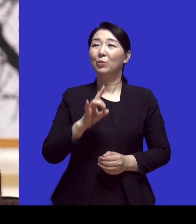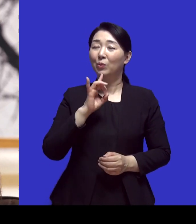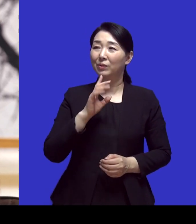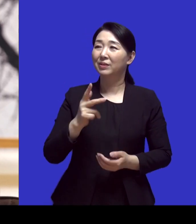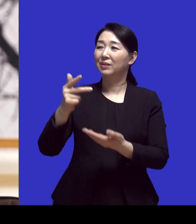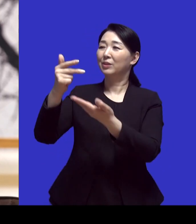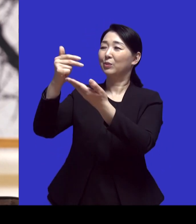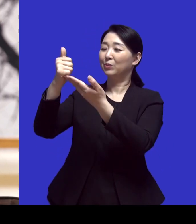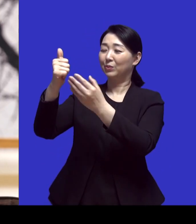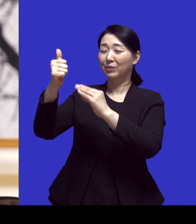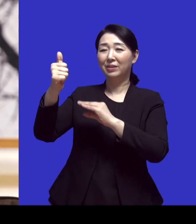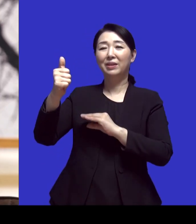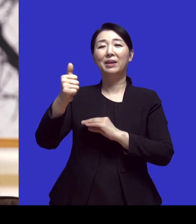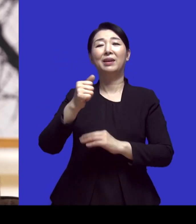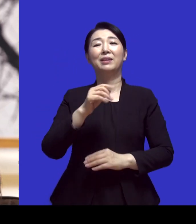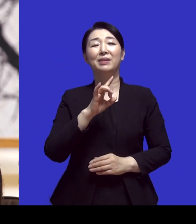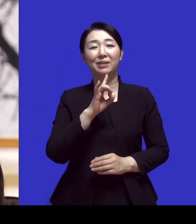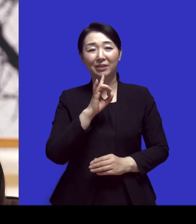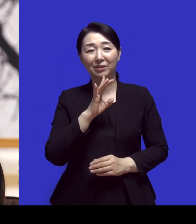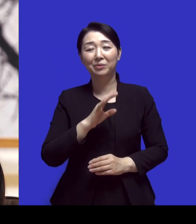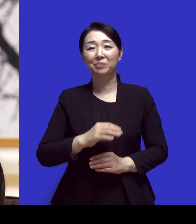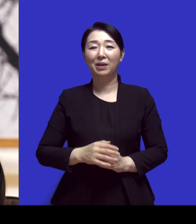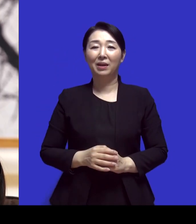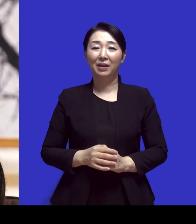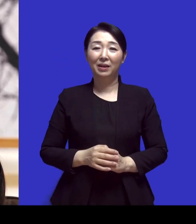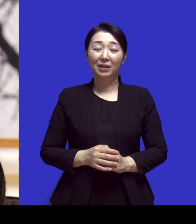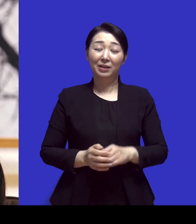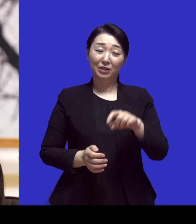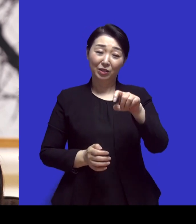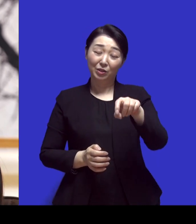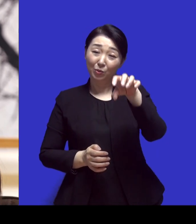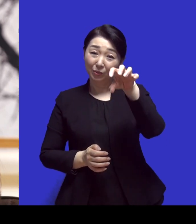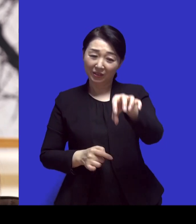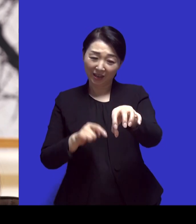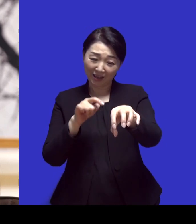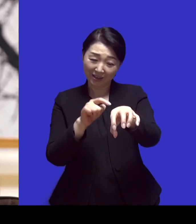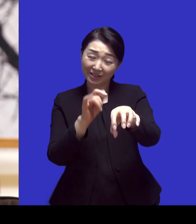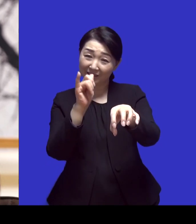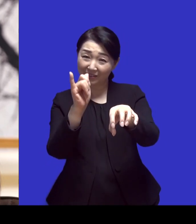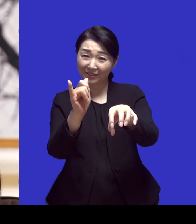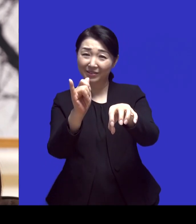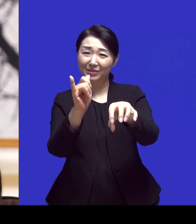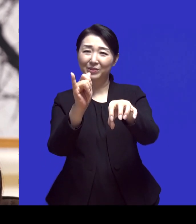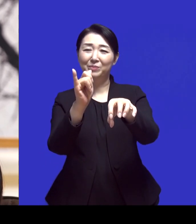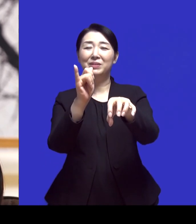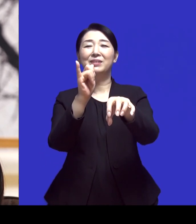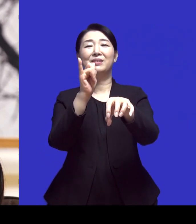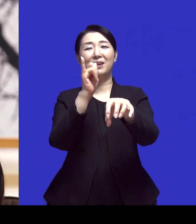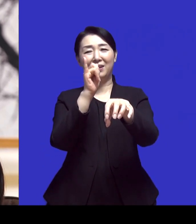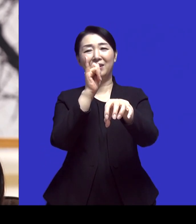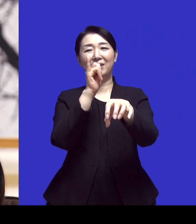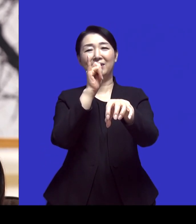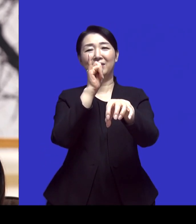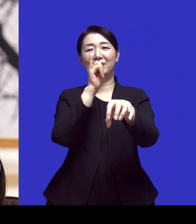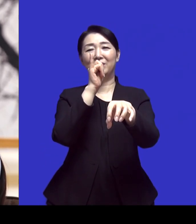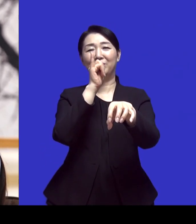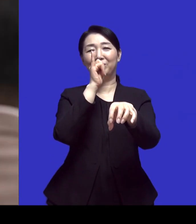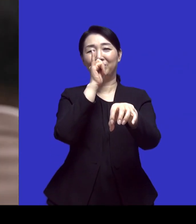오직 주님의 이름만이 이곳에 있습니다